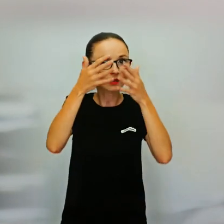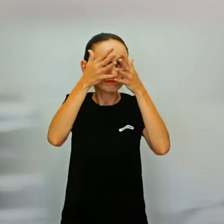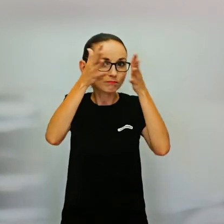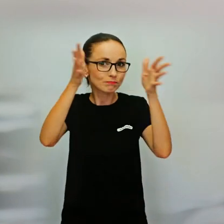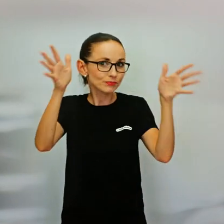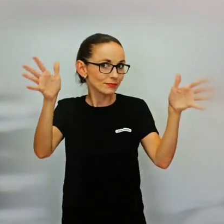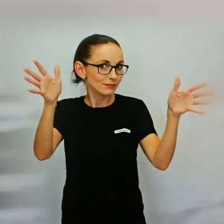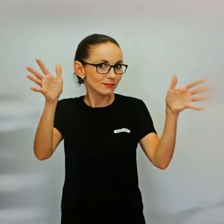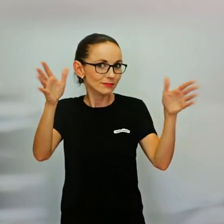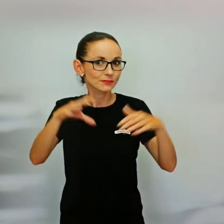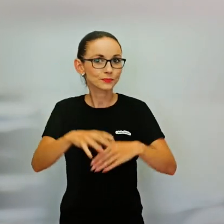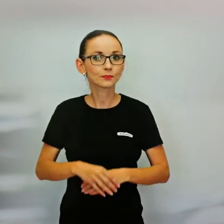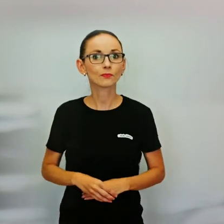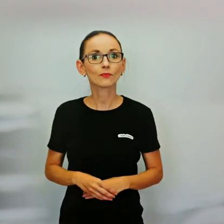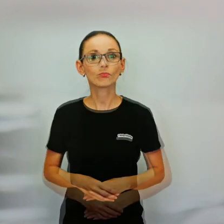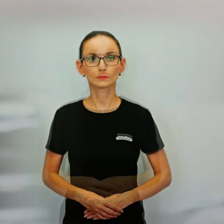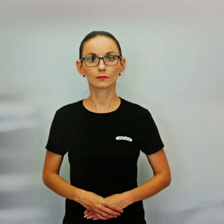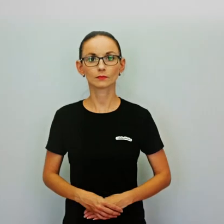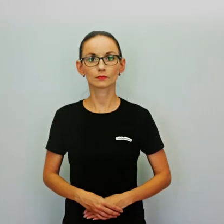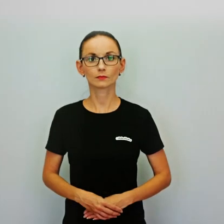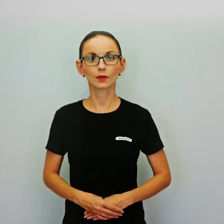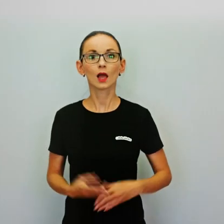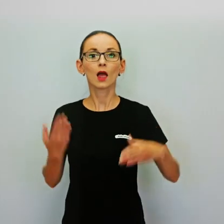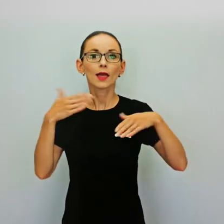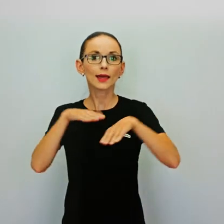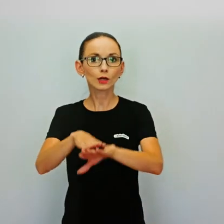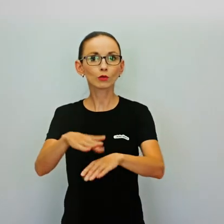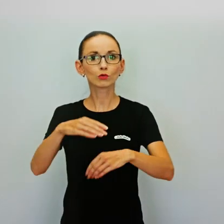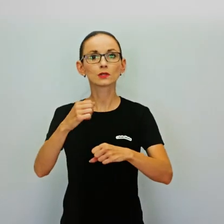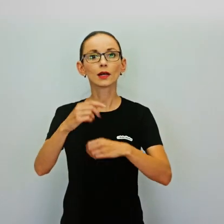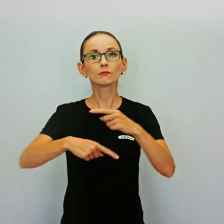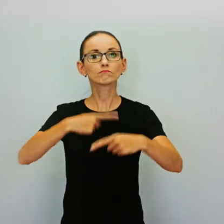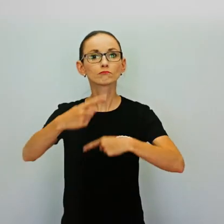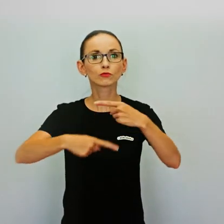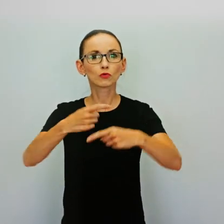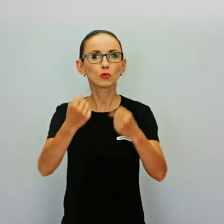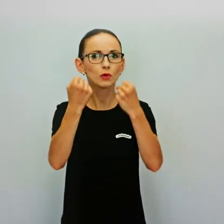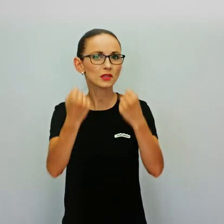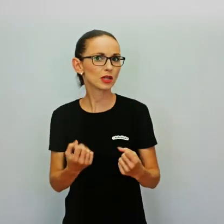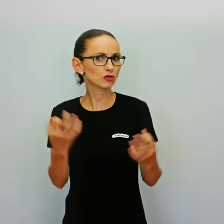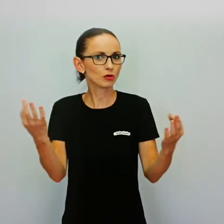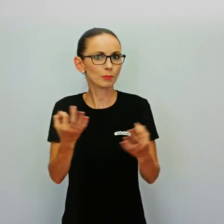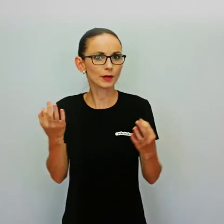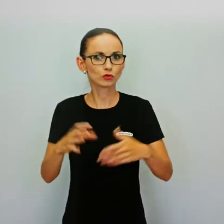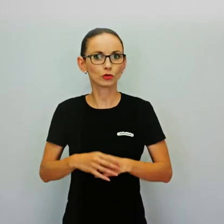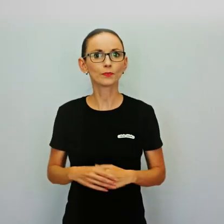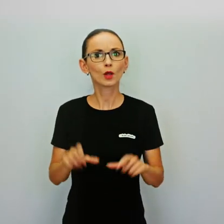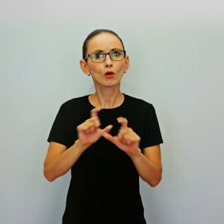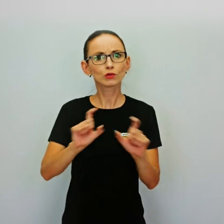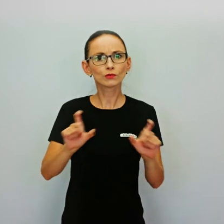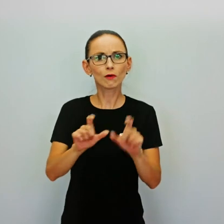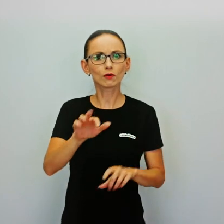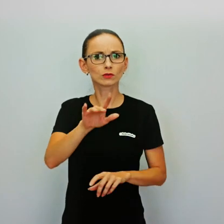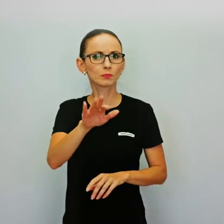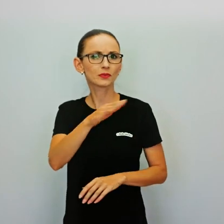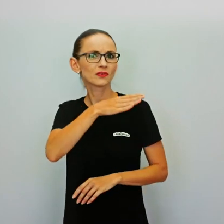kde nemusia byť. Čo nám teda v inkluzii bráni? Dôvodou je viacero. Je to